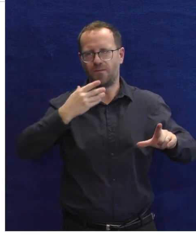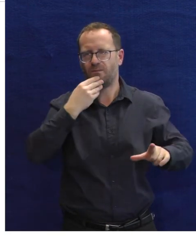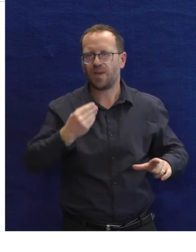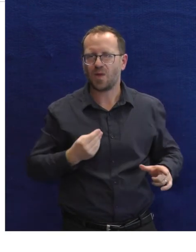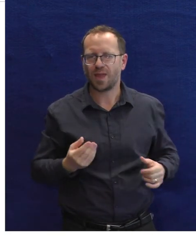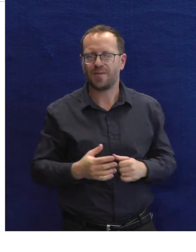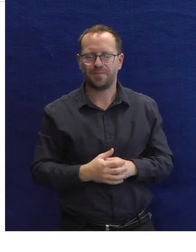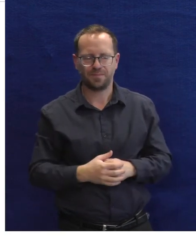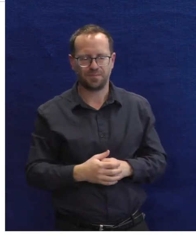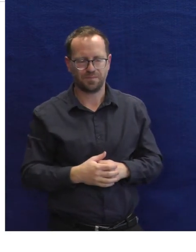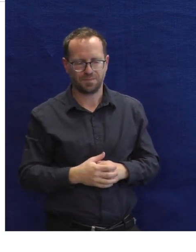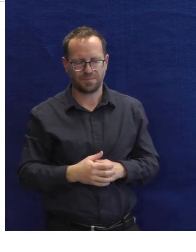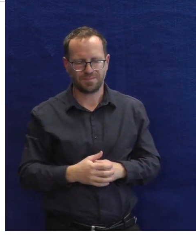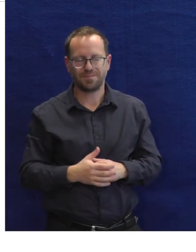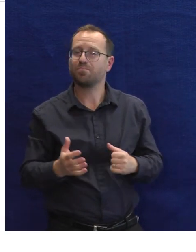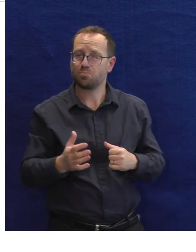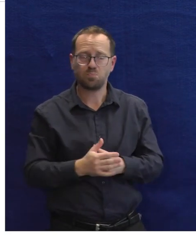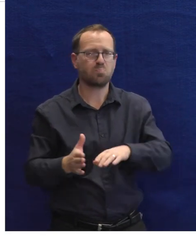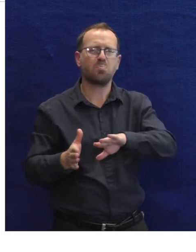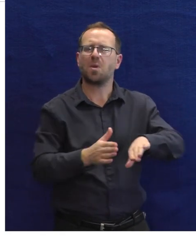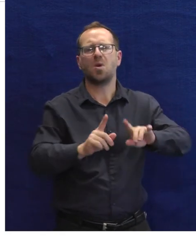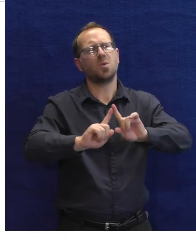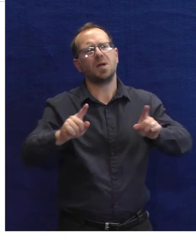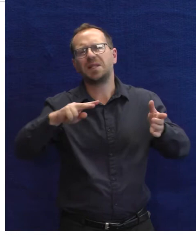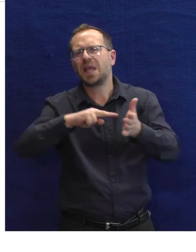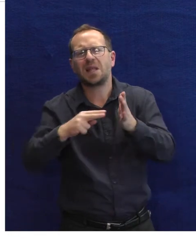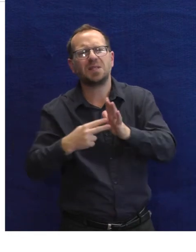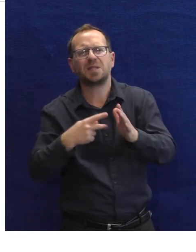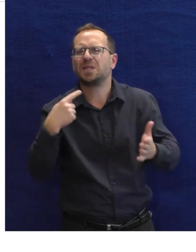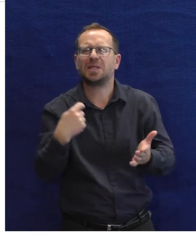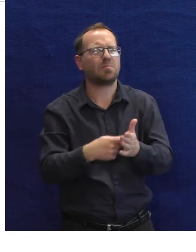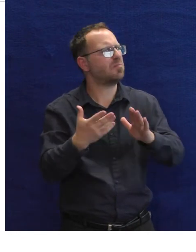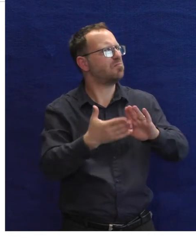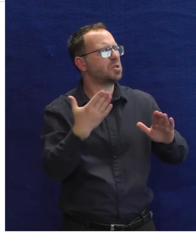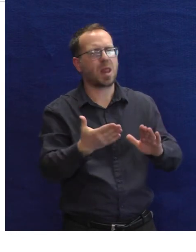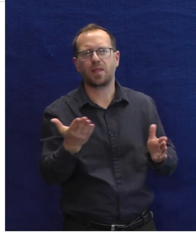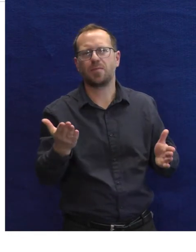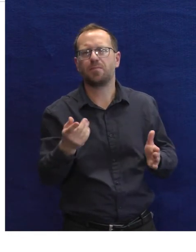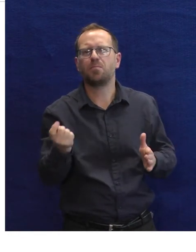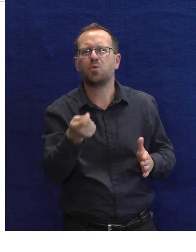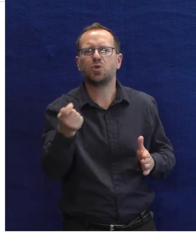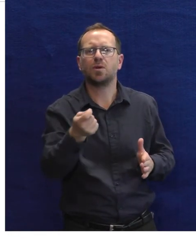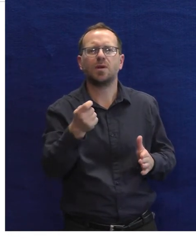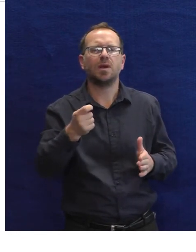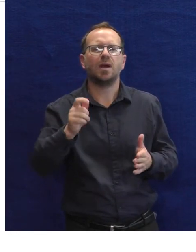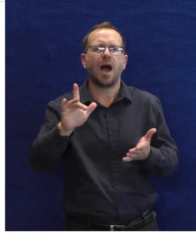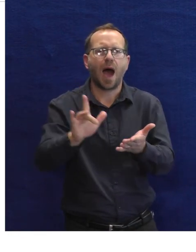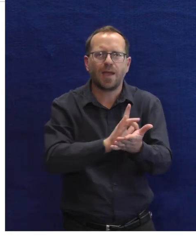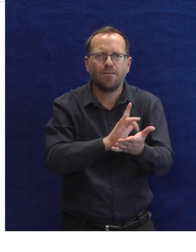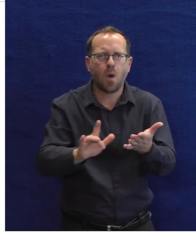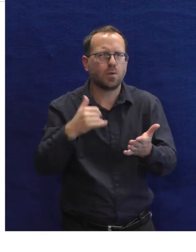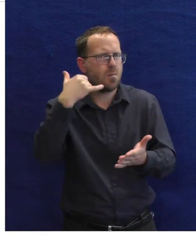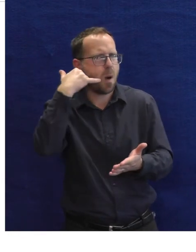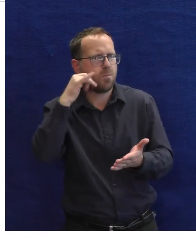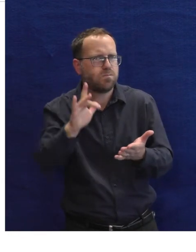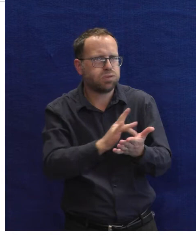tak tady si to můžete u nás vyzkoušet. Dál to jsou zařízení spíš technického typu, takže pro zájemce hodně teď